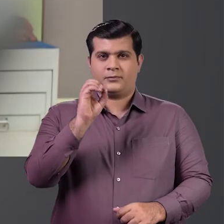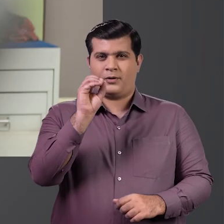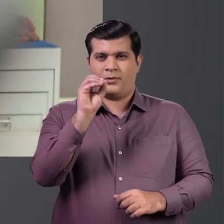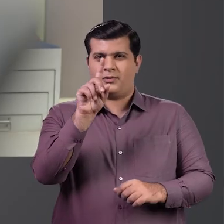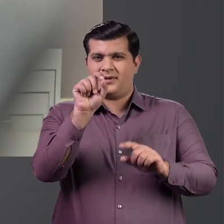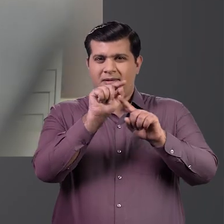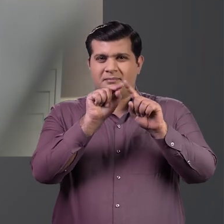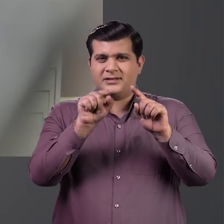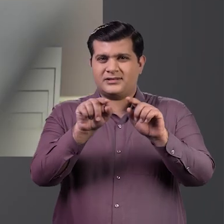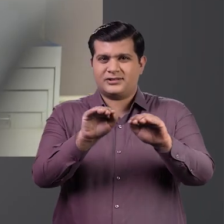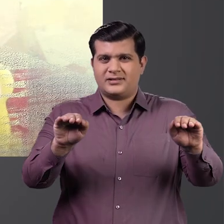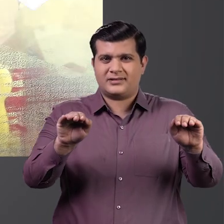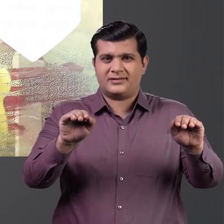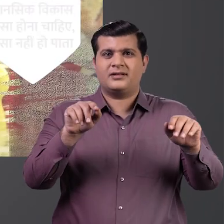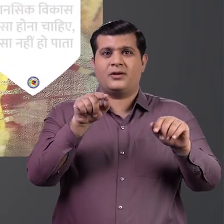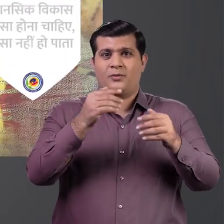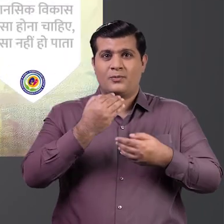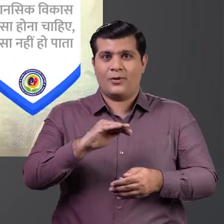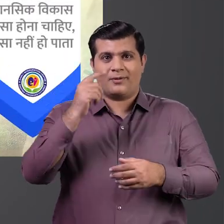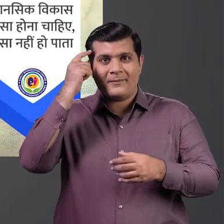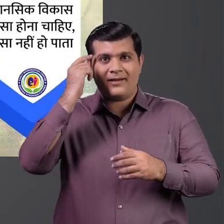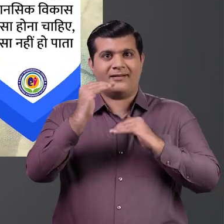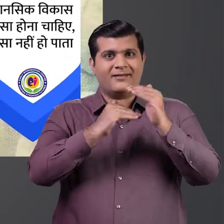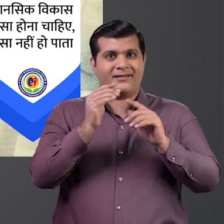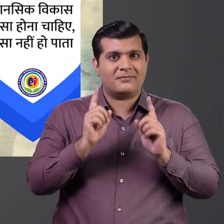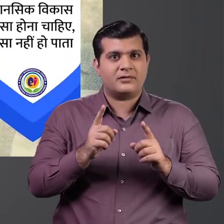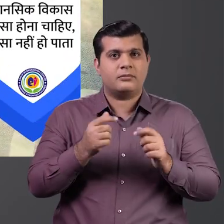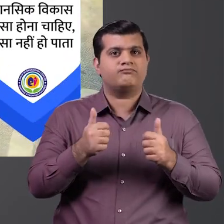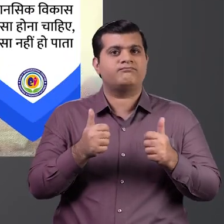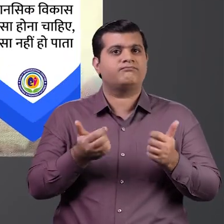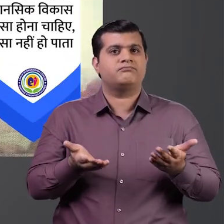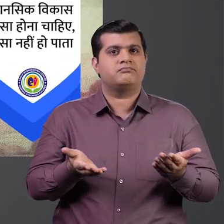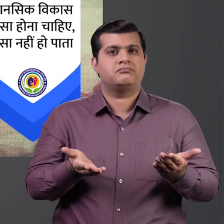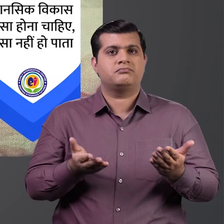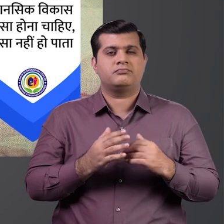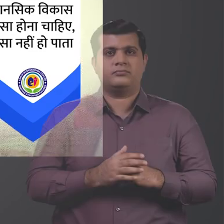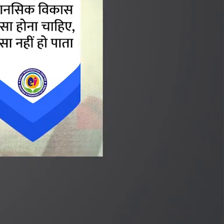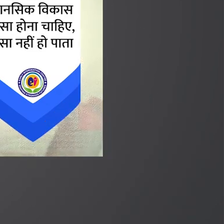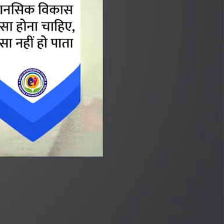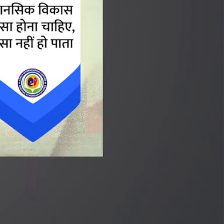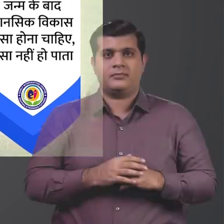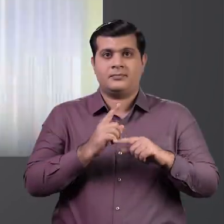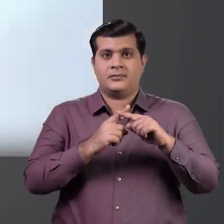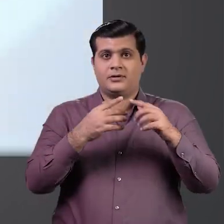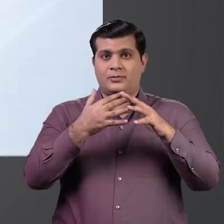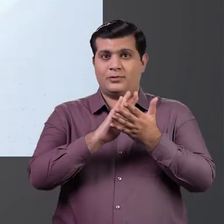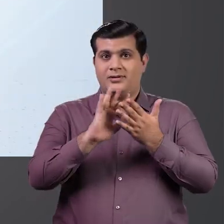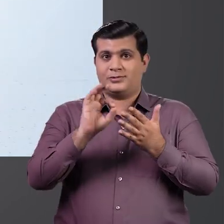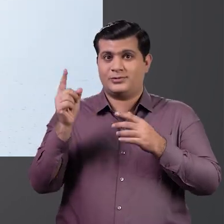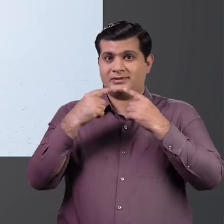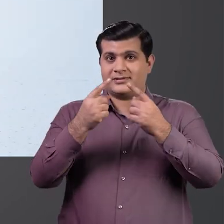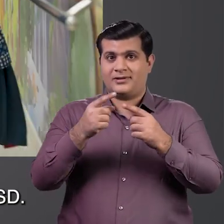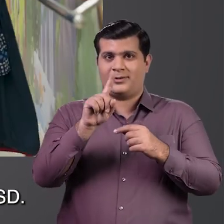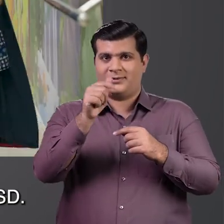लगभग 10 प्रतिशत बच्चों में जन्म के बाद मानसिक विकास जैसा होना चाहिए वैसा नहीं हो पाता है WHO